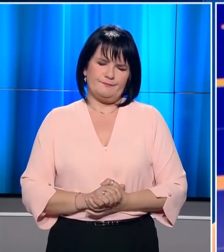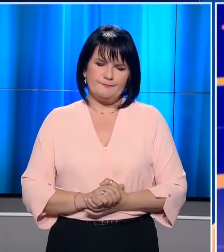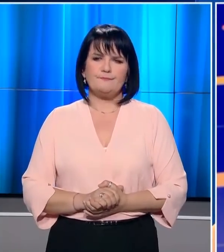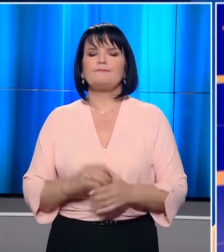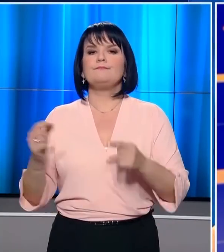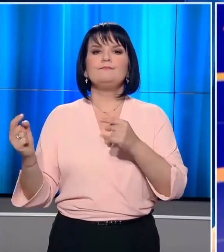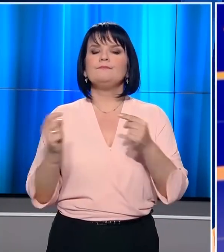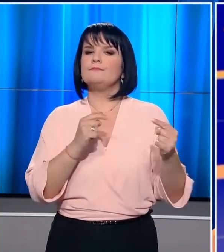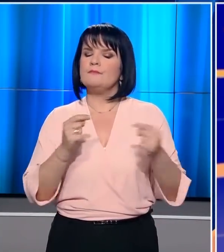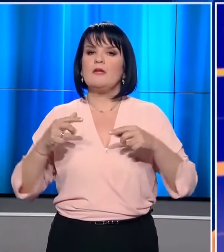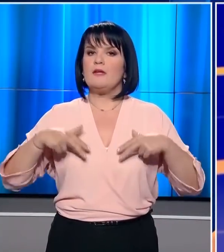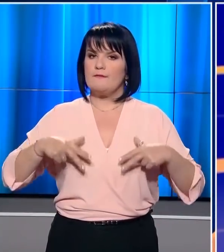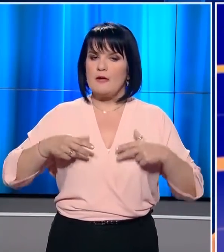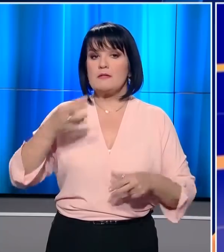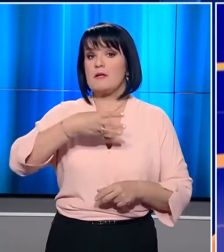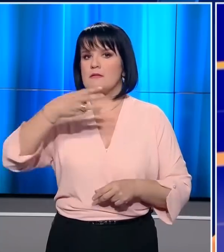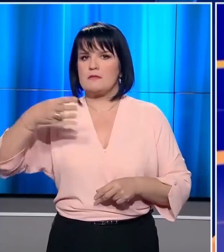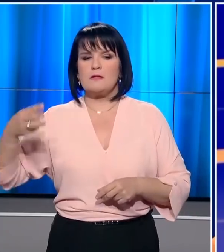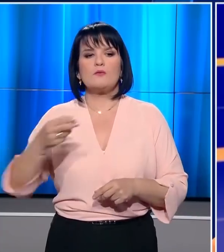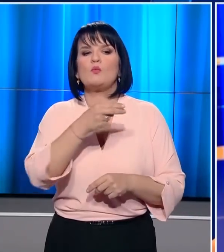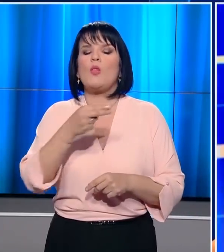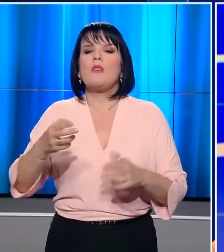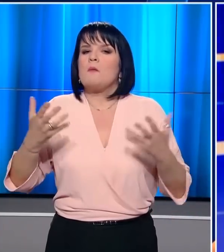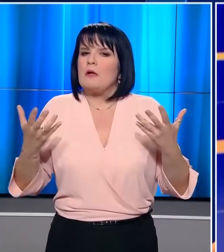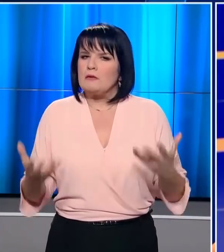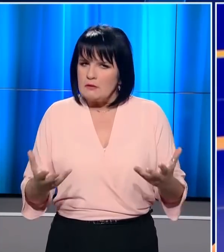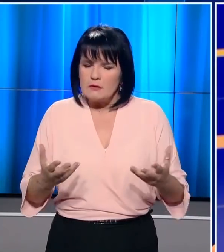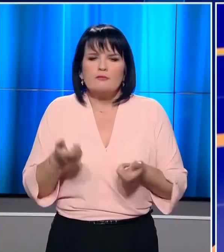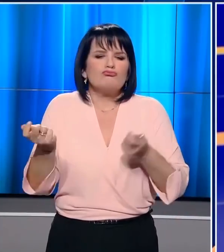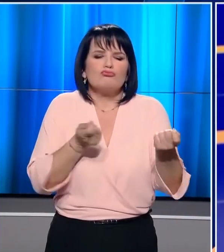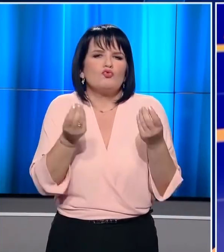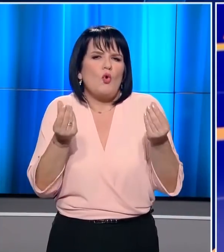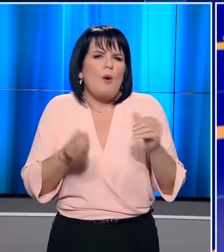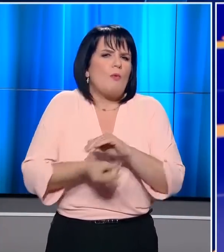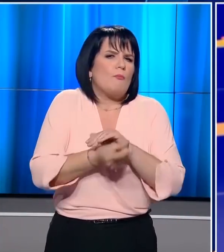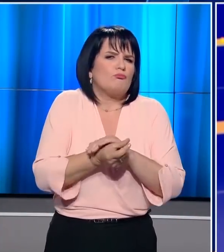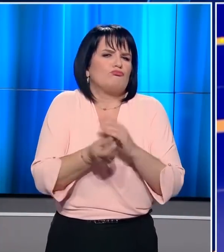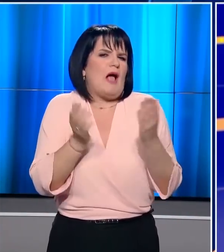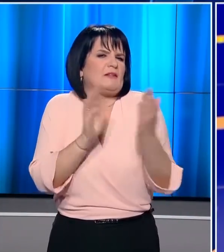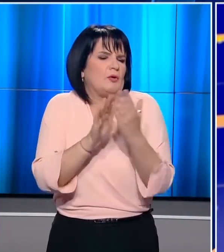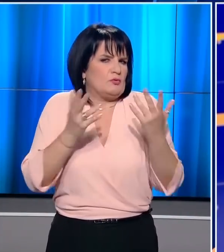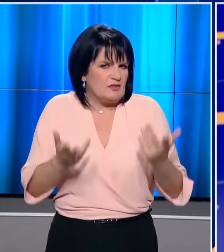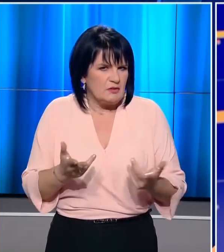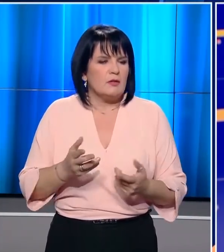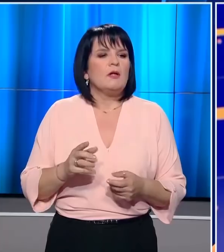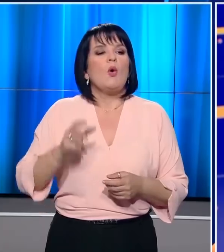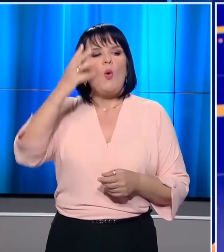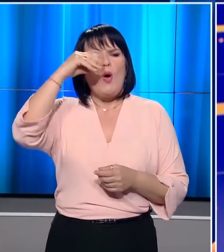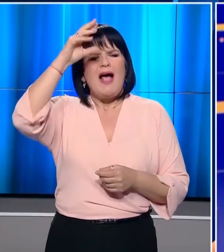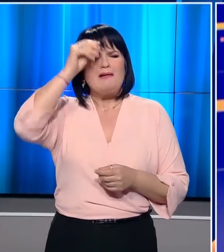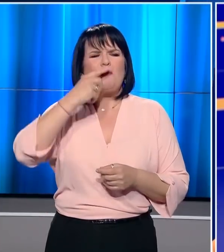Έντονη αντιπαράθεση μεταξύ κυβέρνησης και ΣΥΡΙΖΑ έχει προκαλέσει η διαχείριση της κατάστασης στον Εύρο. Ο Αλέξης Τσίπρας χαρακτήρισε